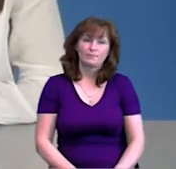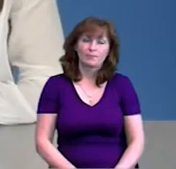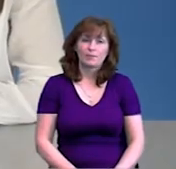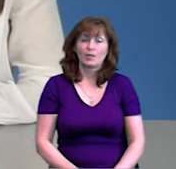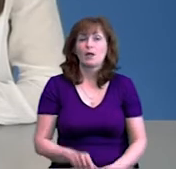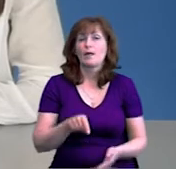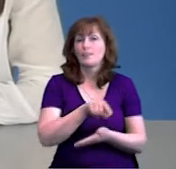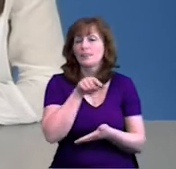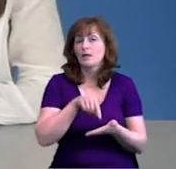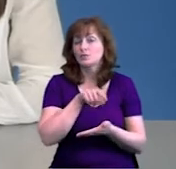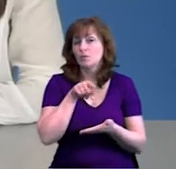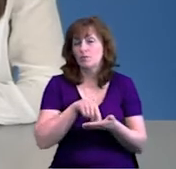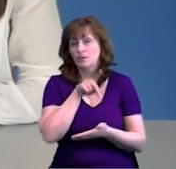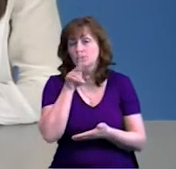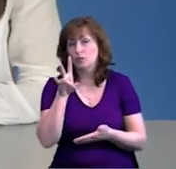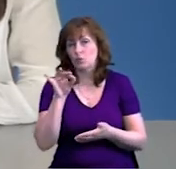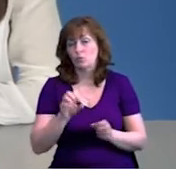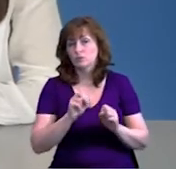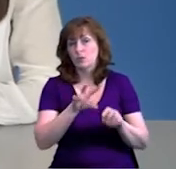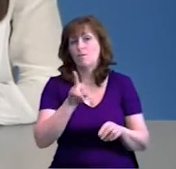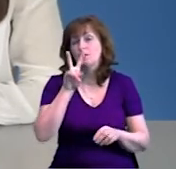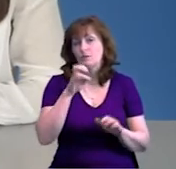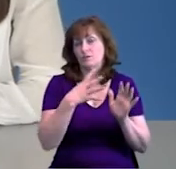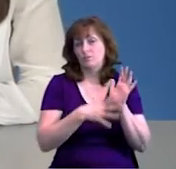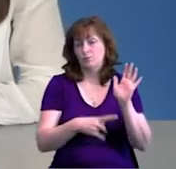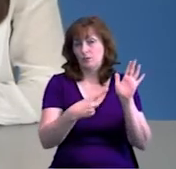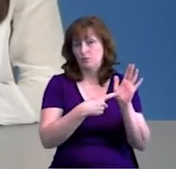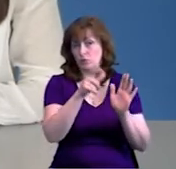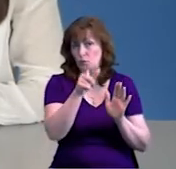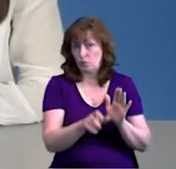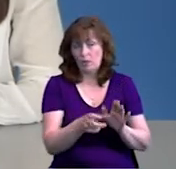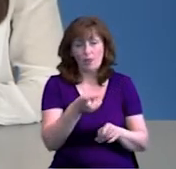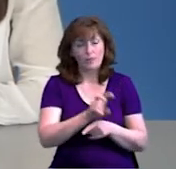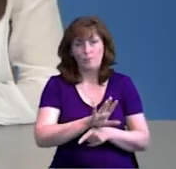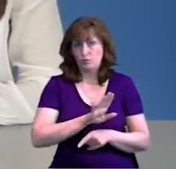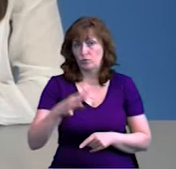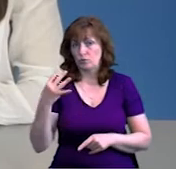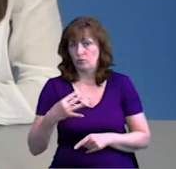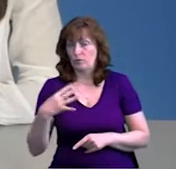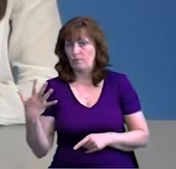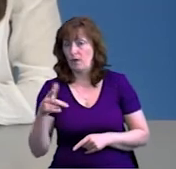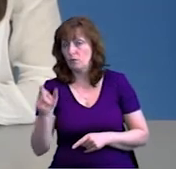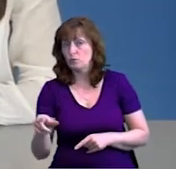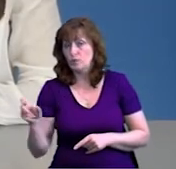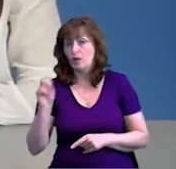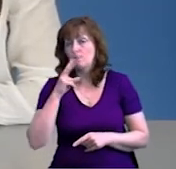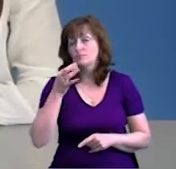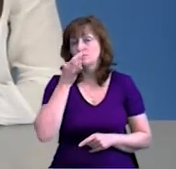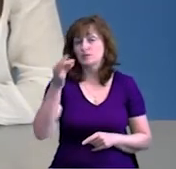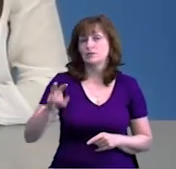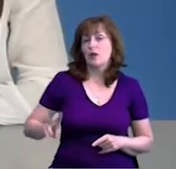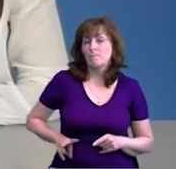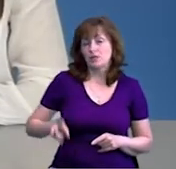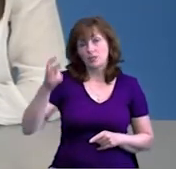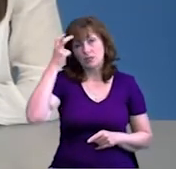Тестування з хімії в області склали 296 людей, не прийшло на нього 45. Як сказала директорка Київського